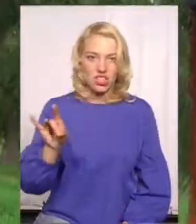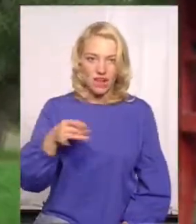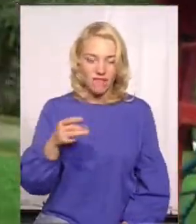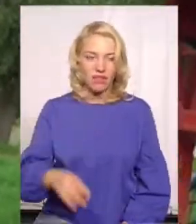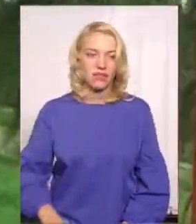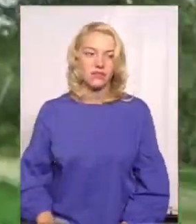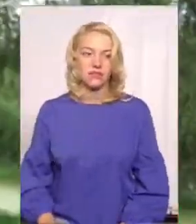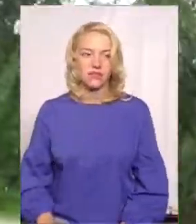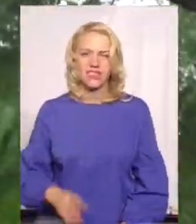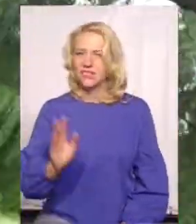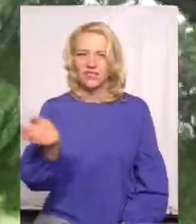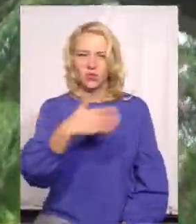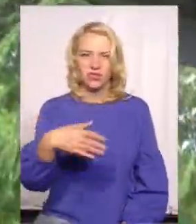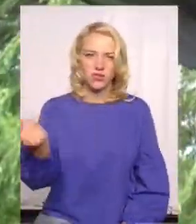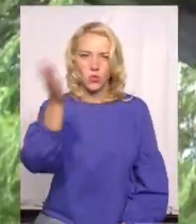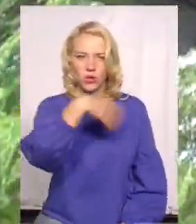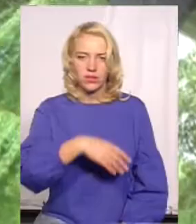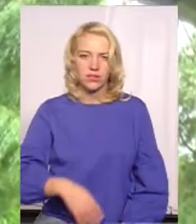Давайте краще вилазити звід.